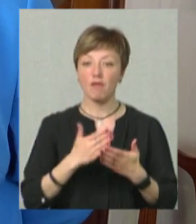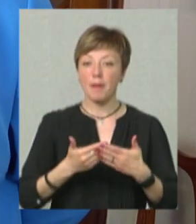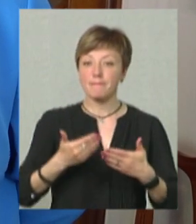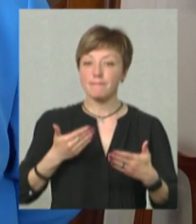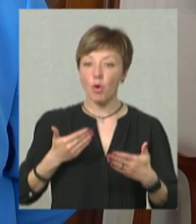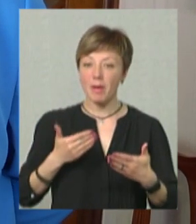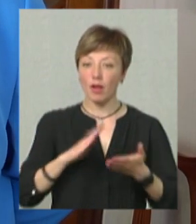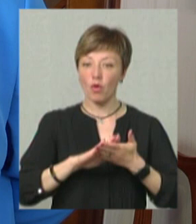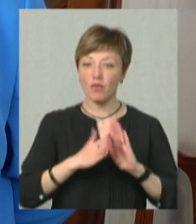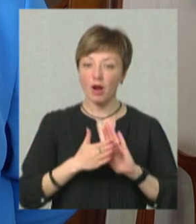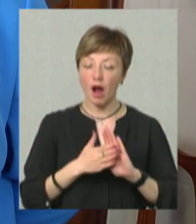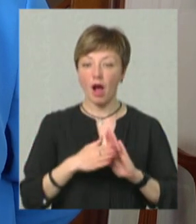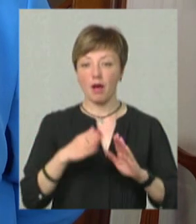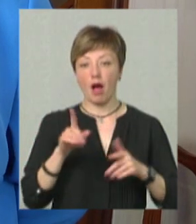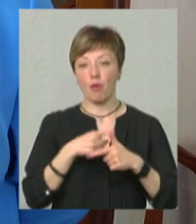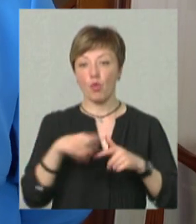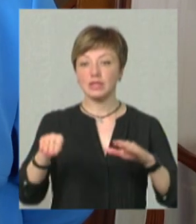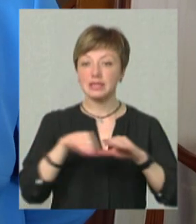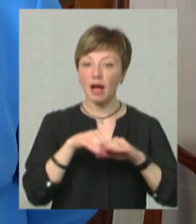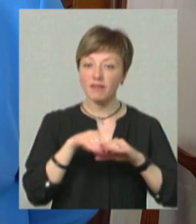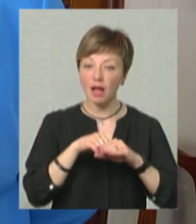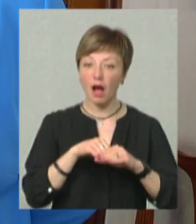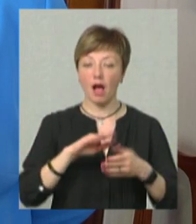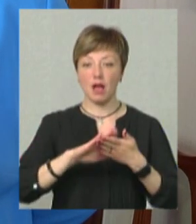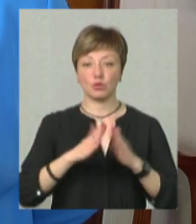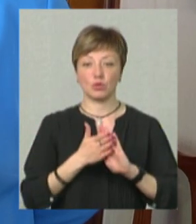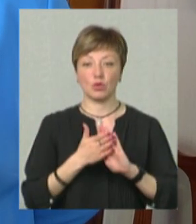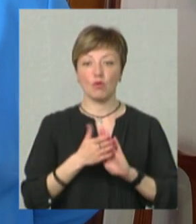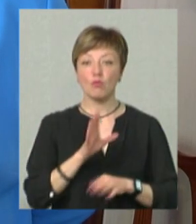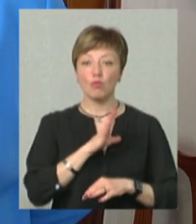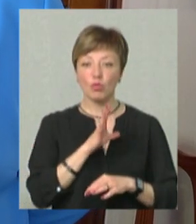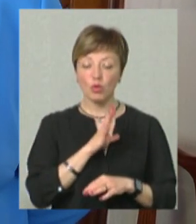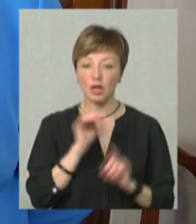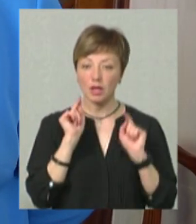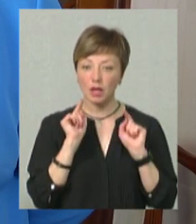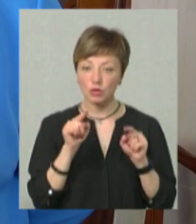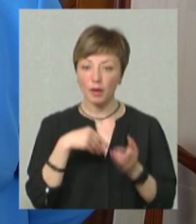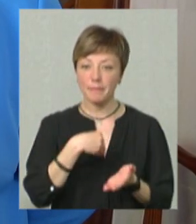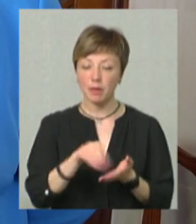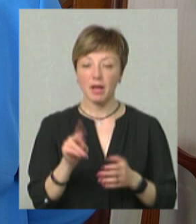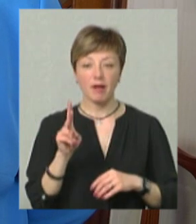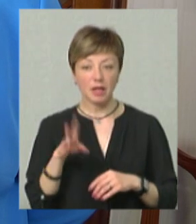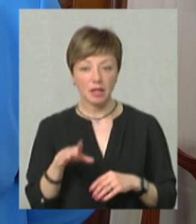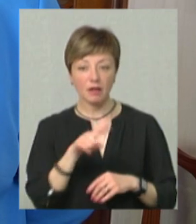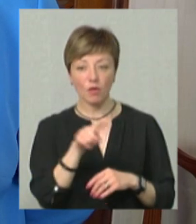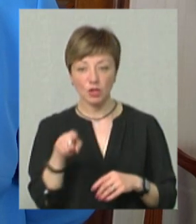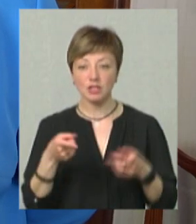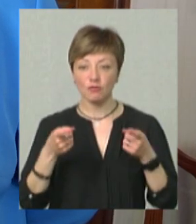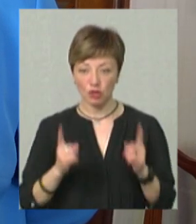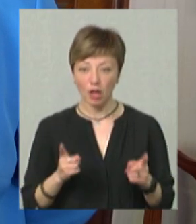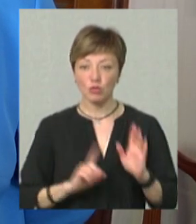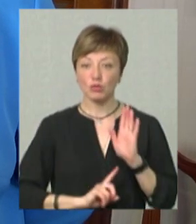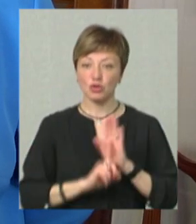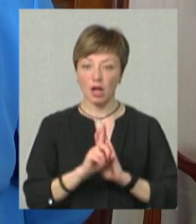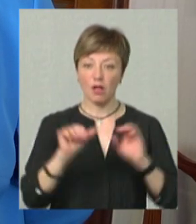попередні договори, договори за обдатку, які вже були налаштовані на придбання квартири, вони, звичайно, їх